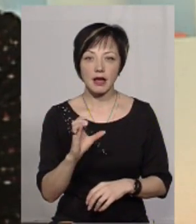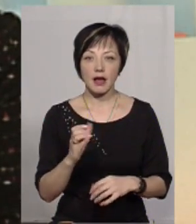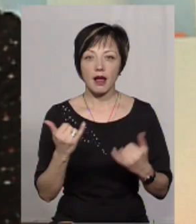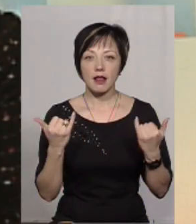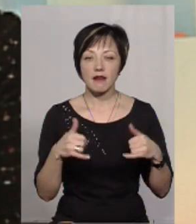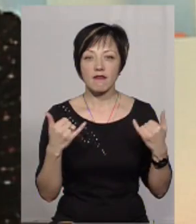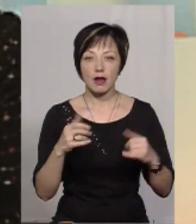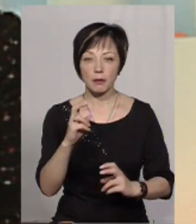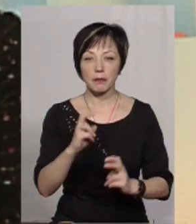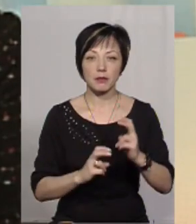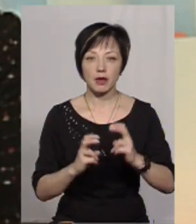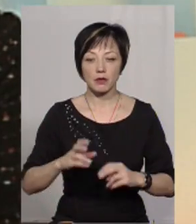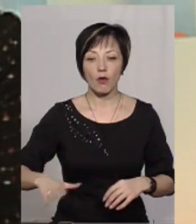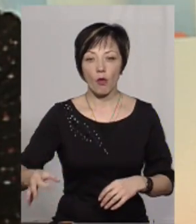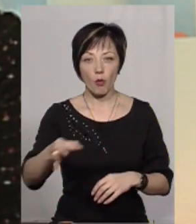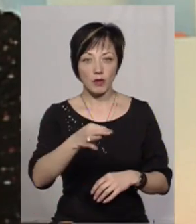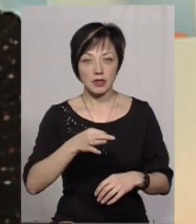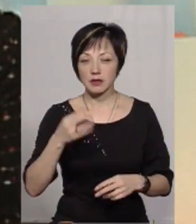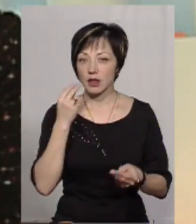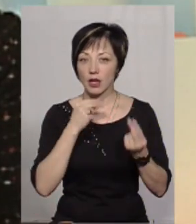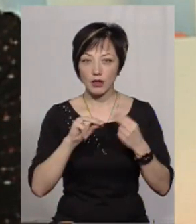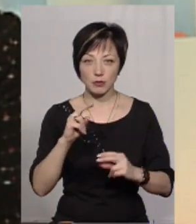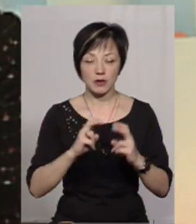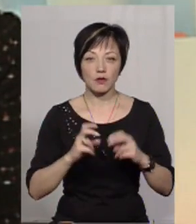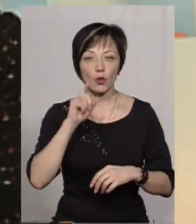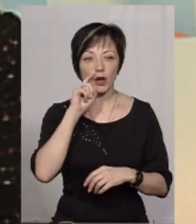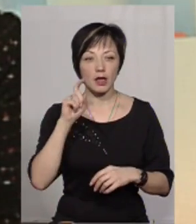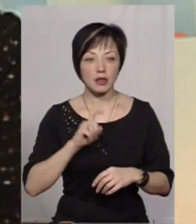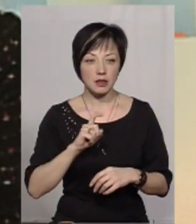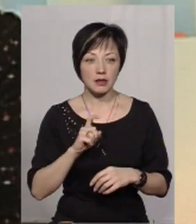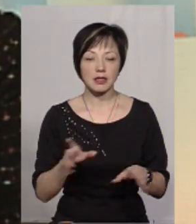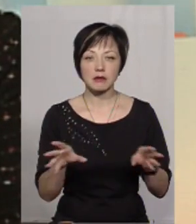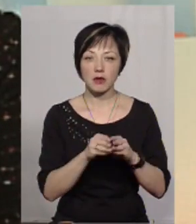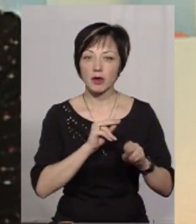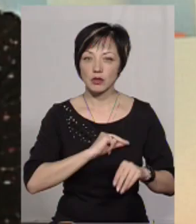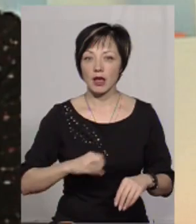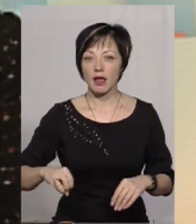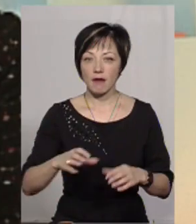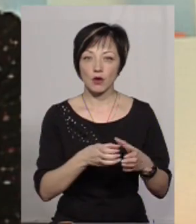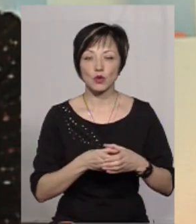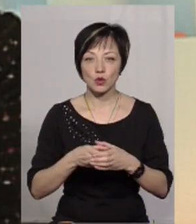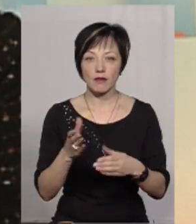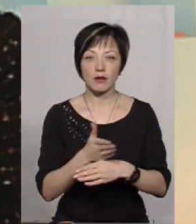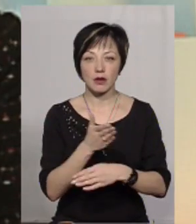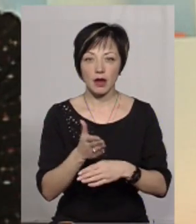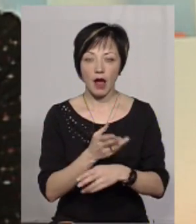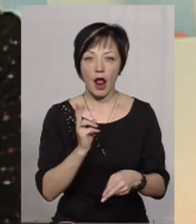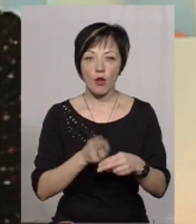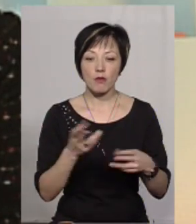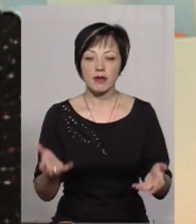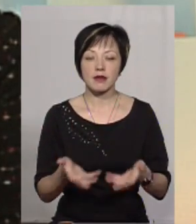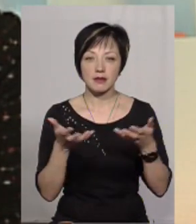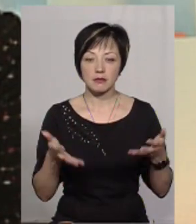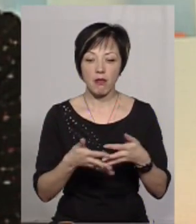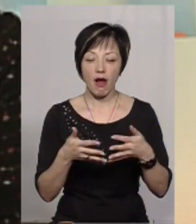підприємством на ринку Хмельницької області і одно з найкращих підприємств в Україні. Воно співпрацює з Європейським Союзом, виготовляє алюмінієві